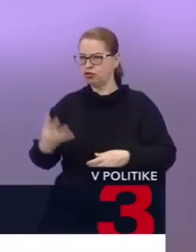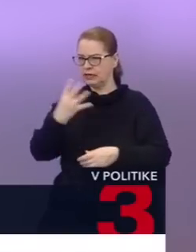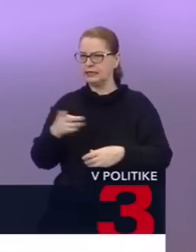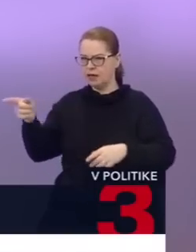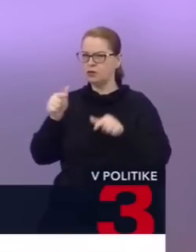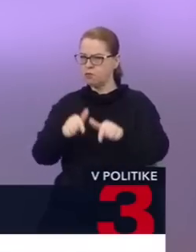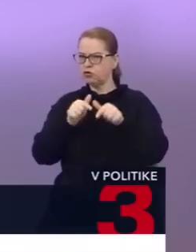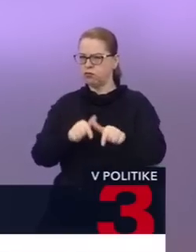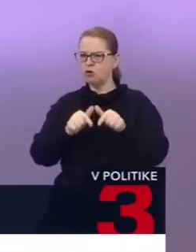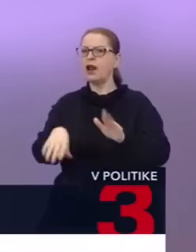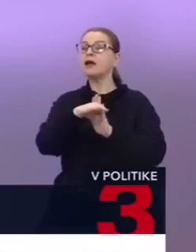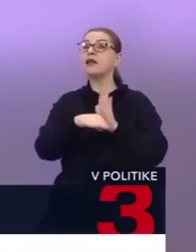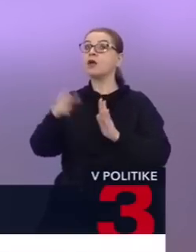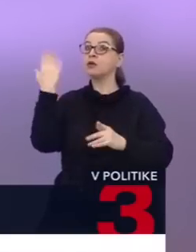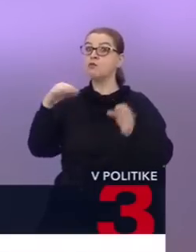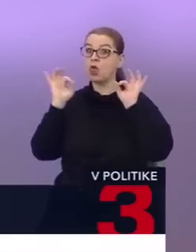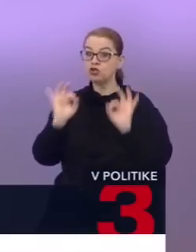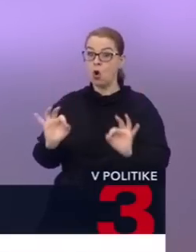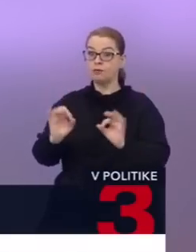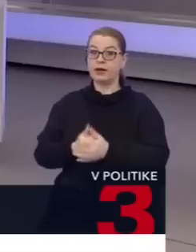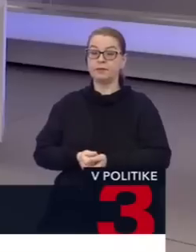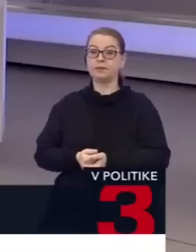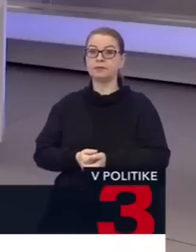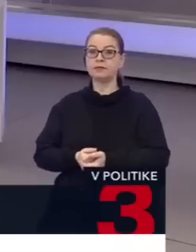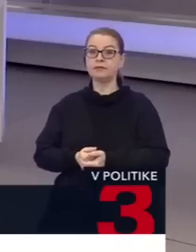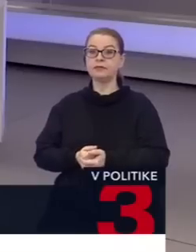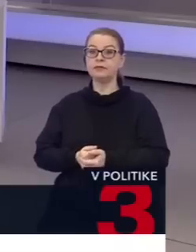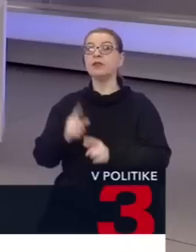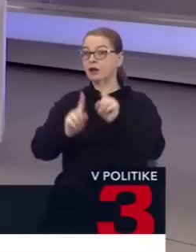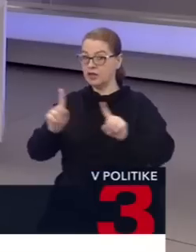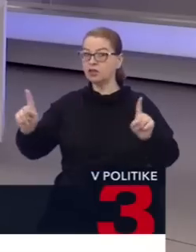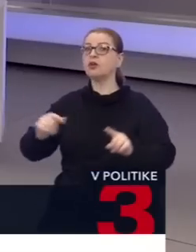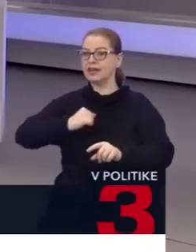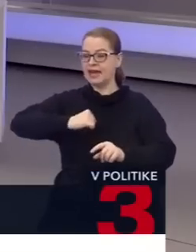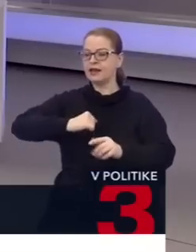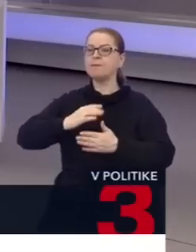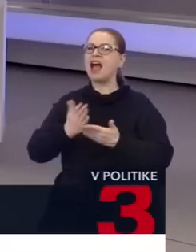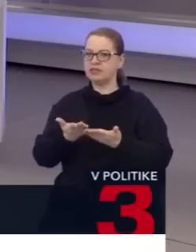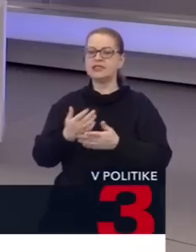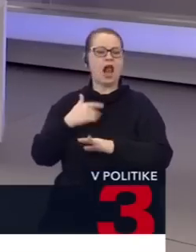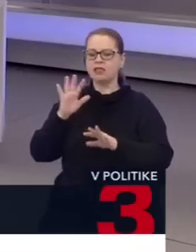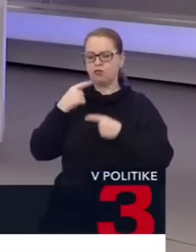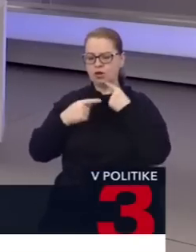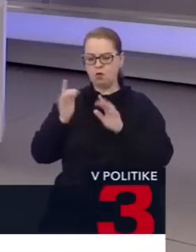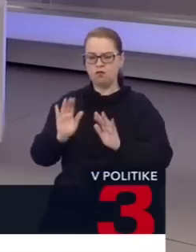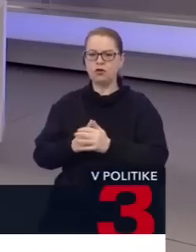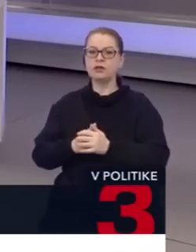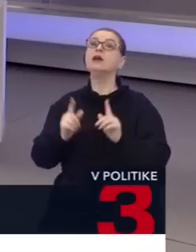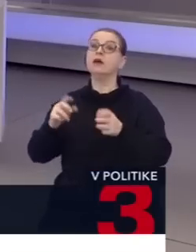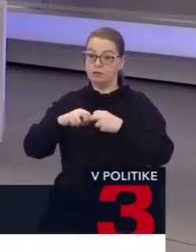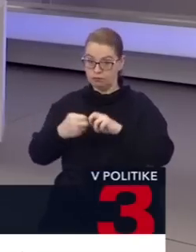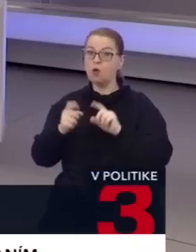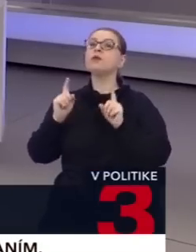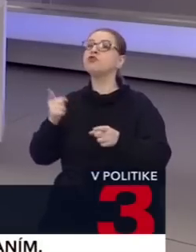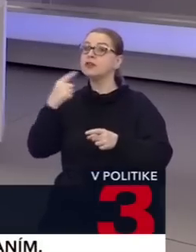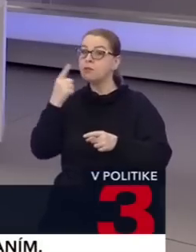SAS, lebo tí zákony boli dobré. Takže tam vidíme, že niektoré aj s podporou krajné pravice, do toho nepotrebujeme ísť. A problém, čo bol, je presne, jak ste